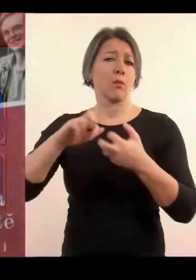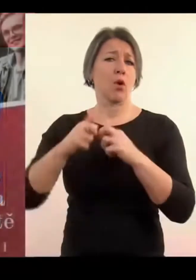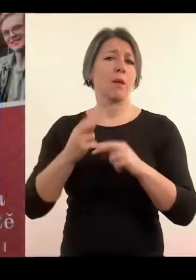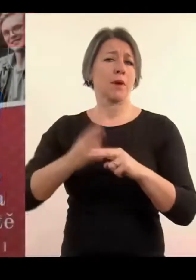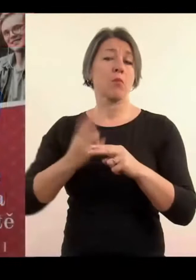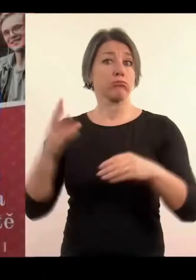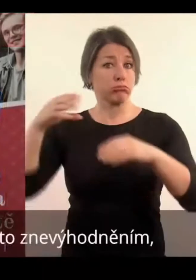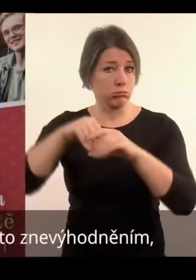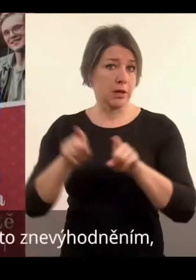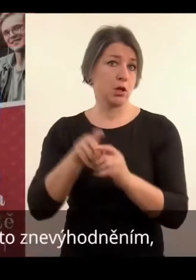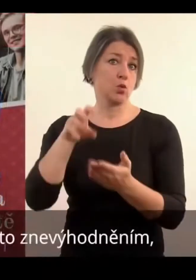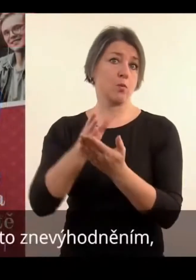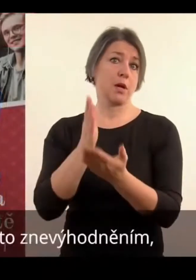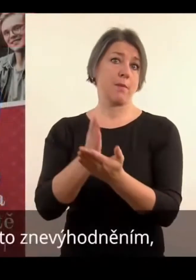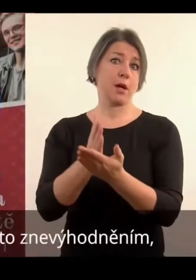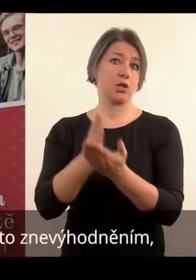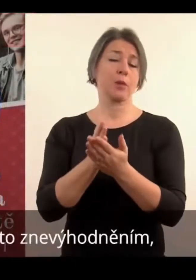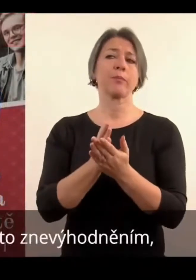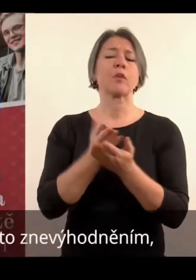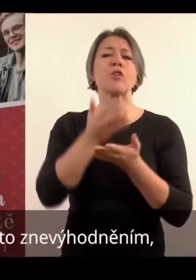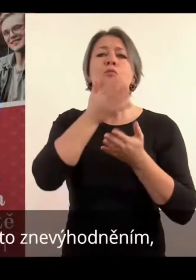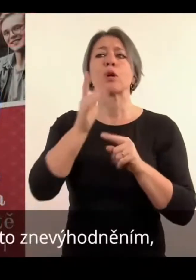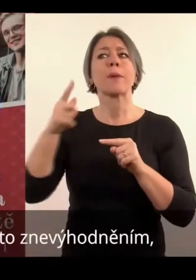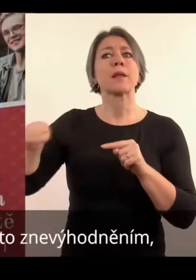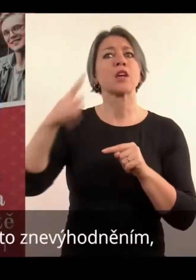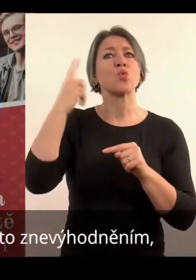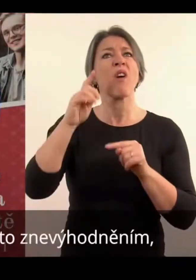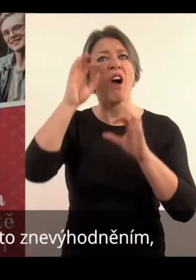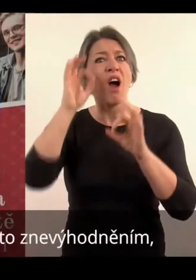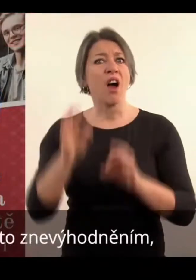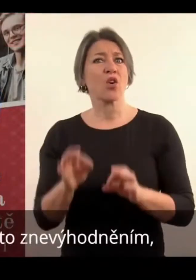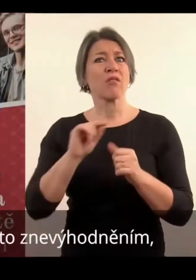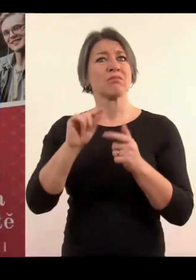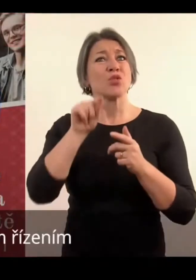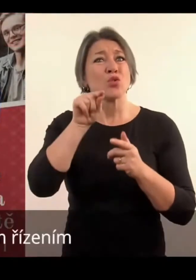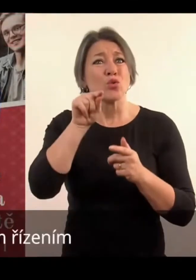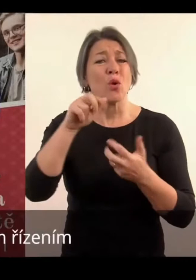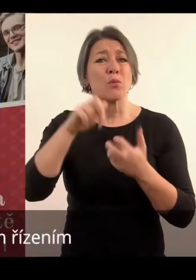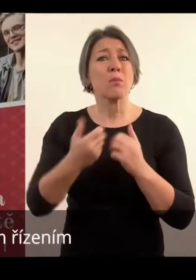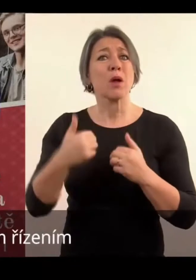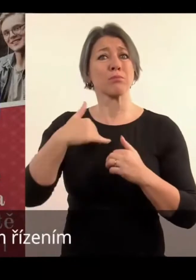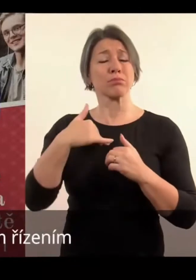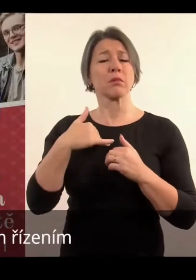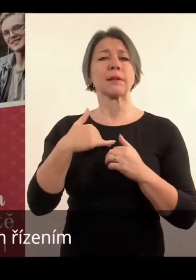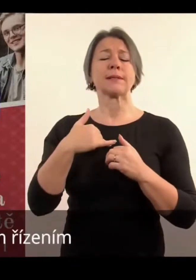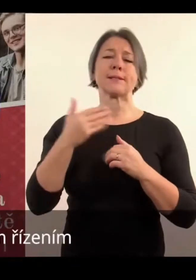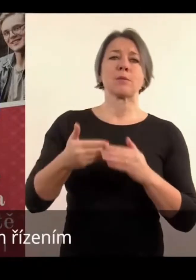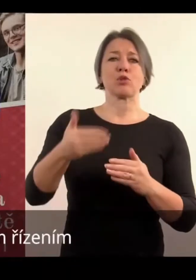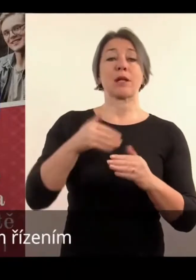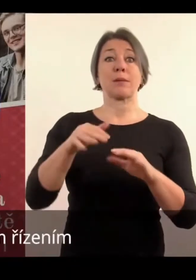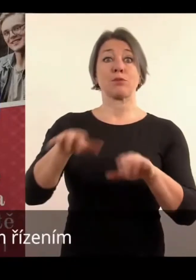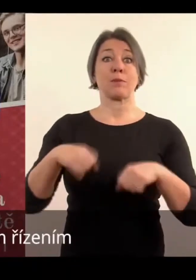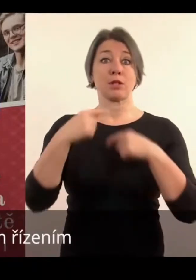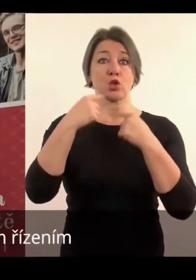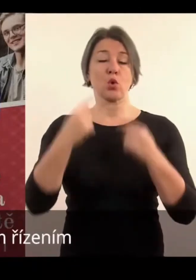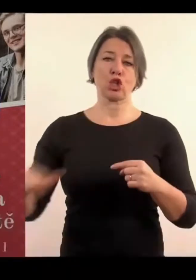Pokud jste uchazeč už s nějakým zasejnitelozm výhodnění, tak si můžete už před přijímacím řízením